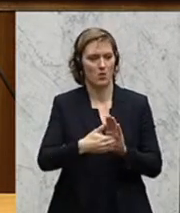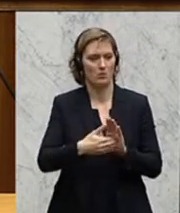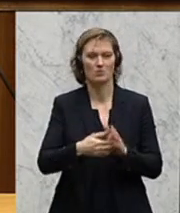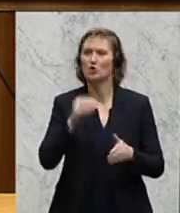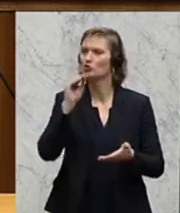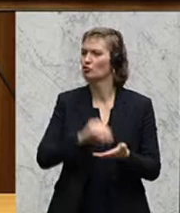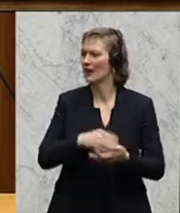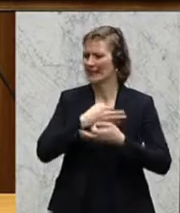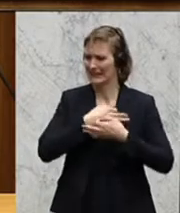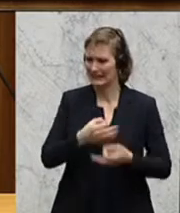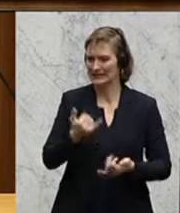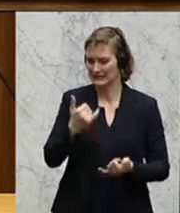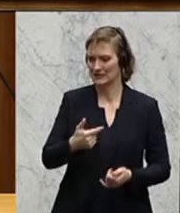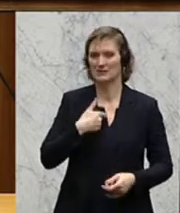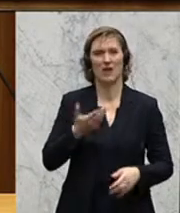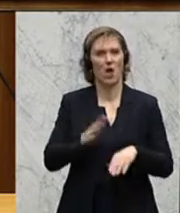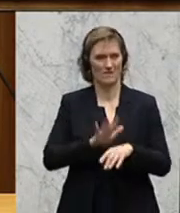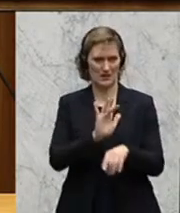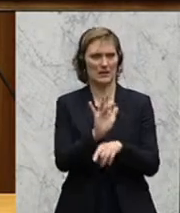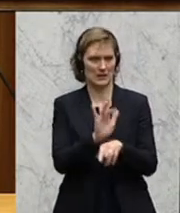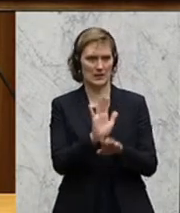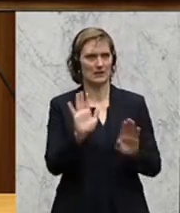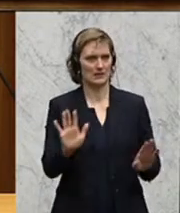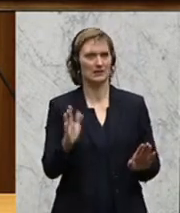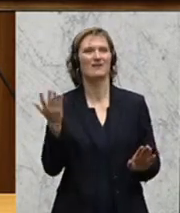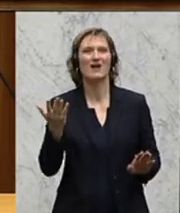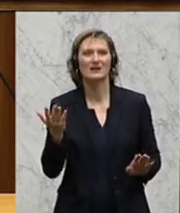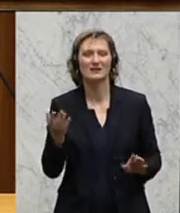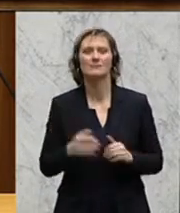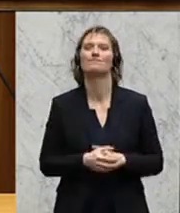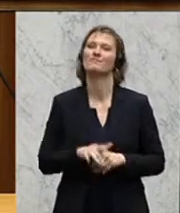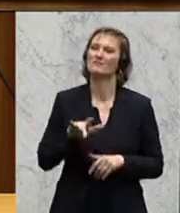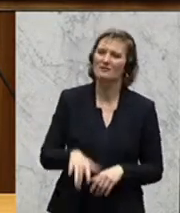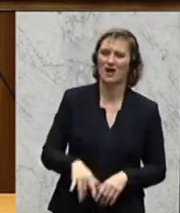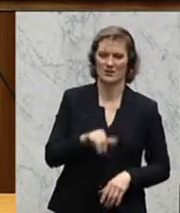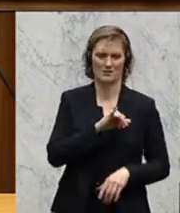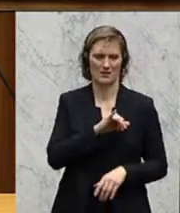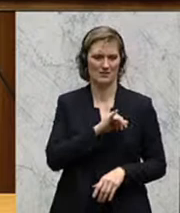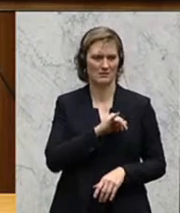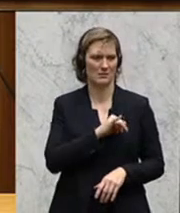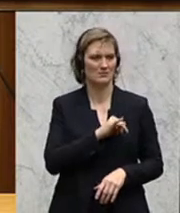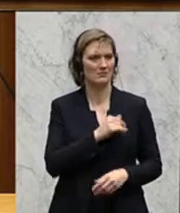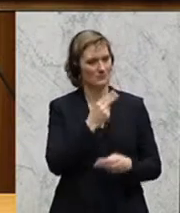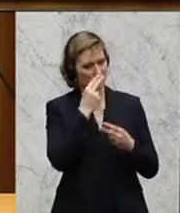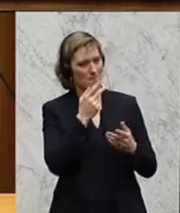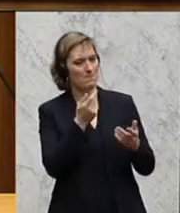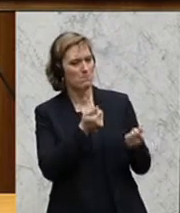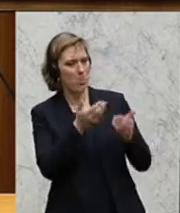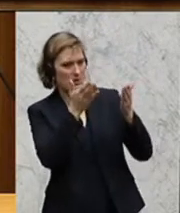nicht Eingang gefunden hat und jetzt bin ich schon wieder bei einer Kritik, ist ein berechtigtes Interesse eines jeden Politikers.